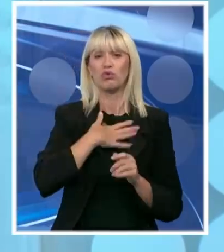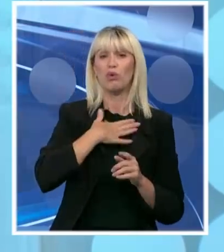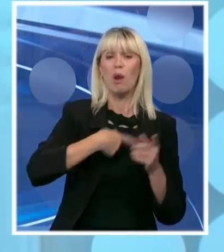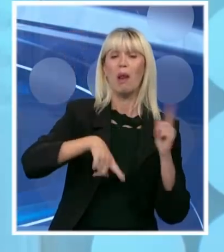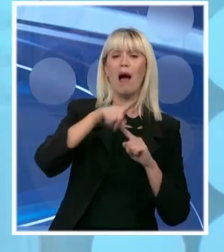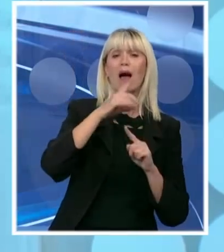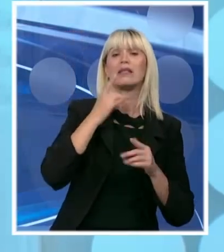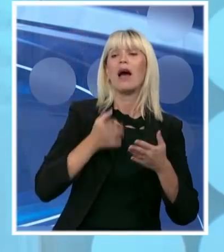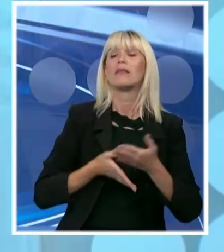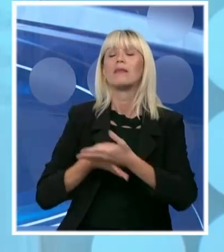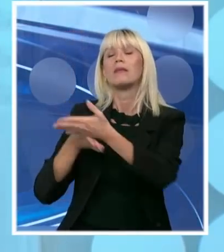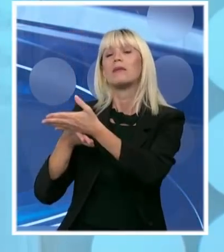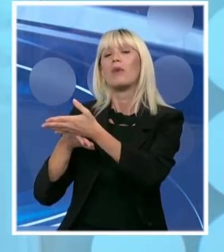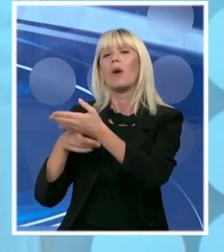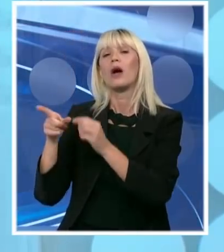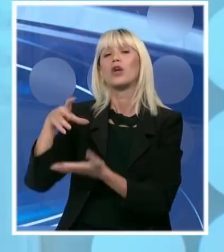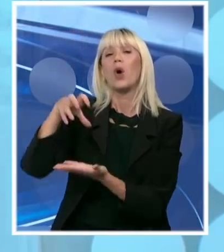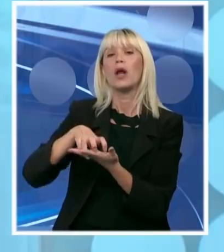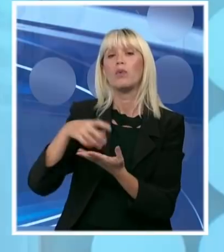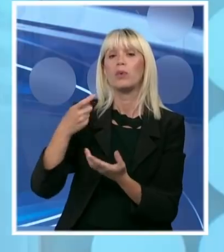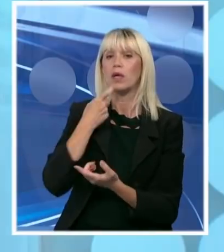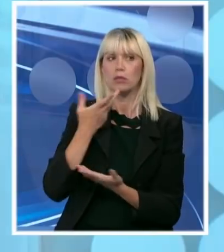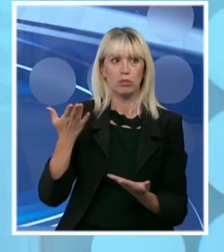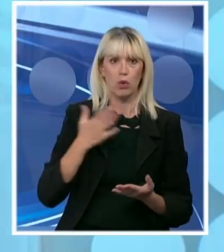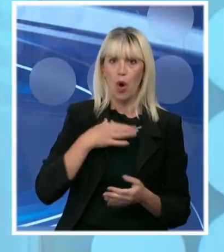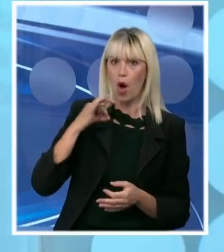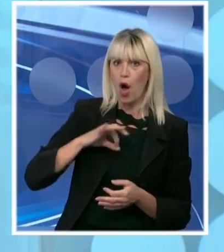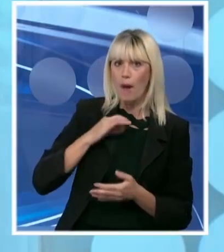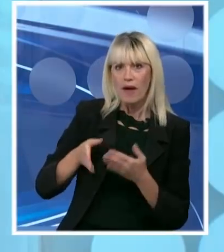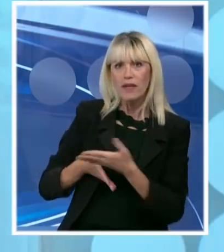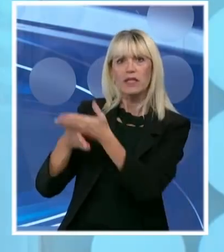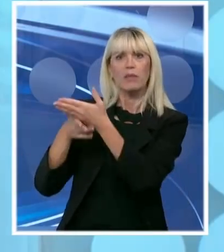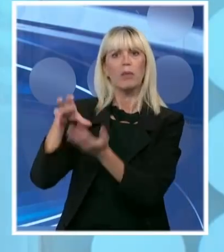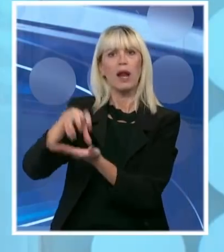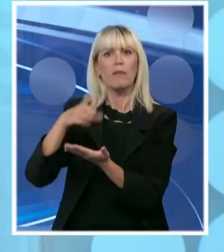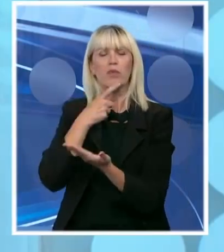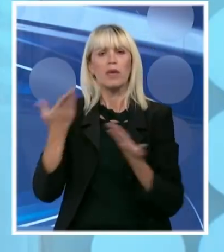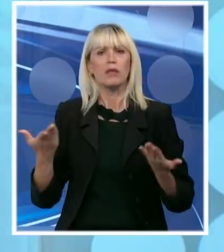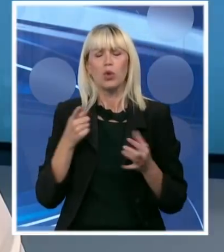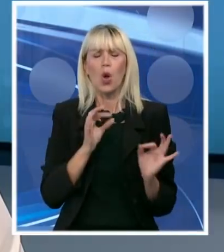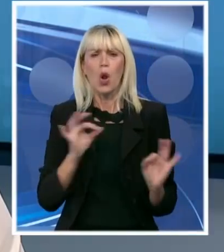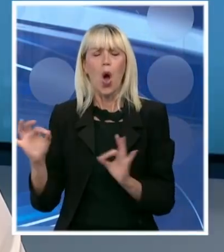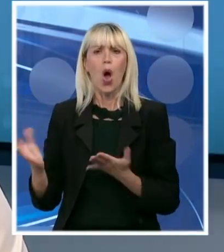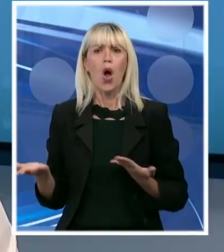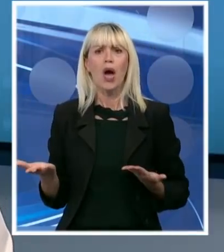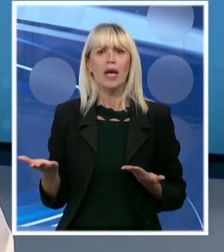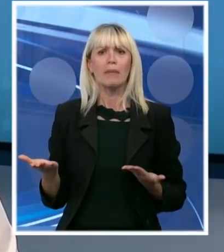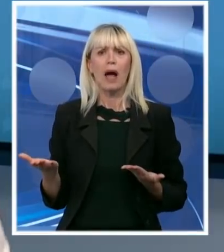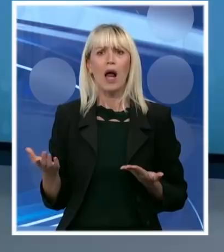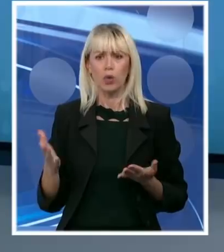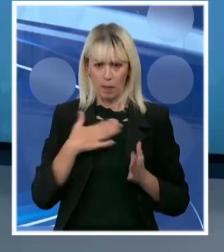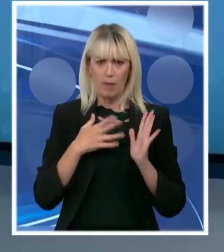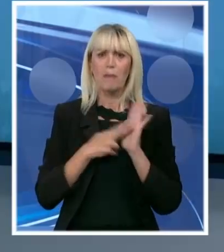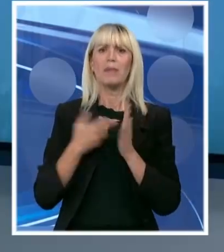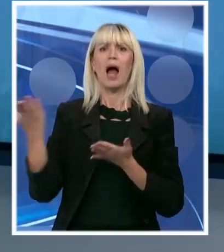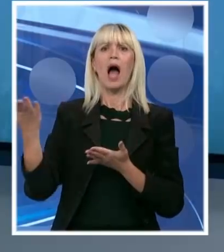pomagali Republiku Srpsku. Što je naša obaveza. Što je nešto najnormalnije. I naše pravo. pa naravno naše